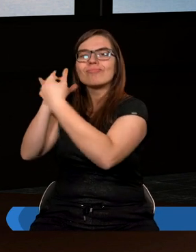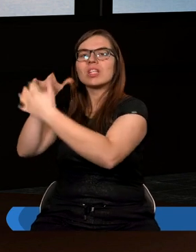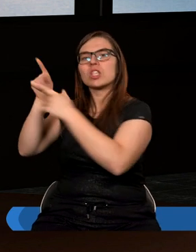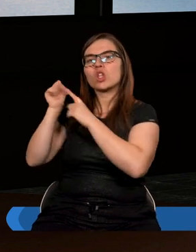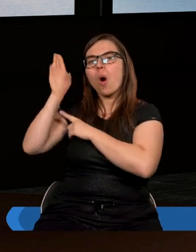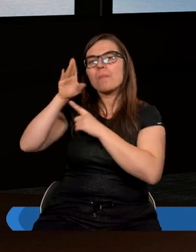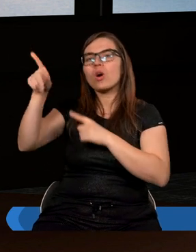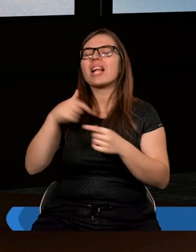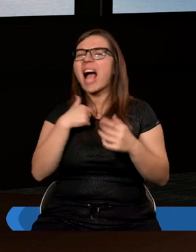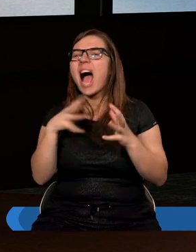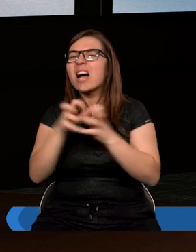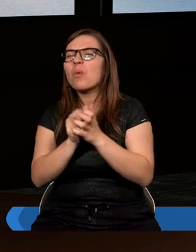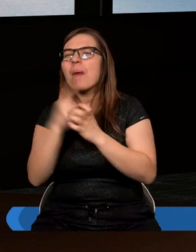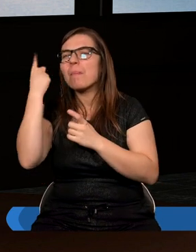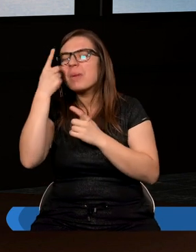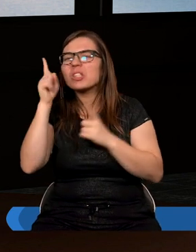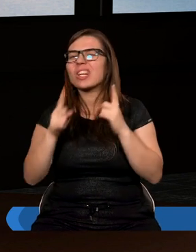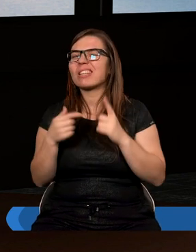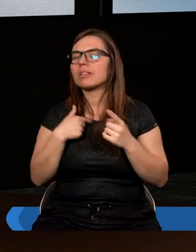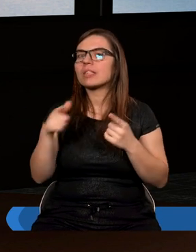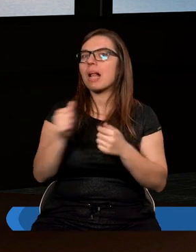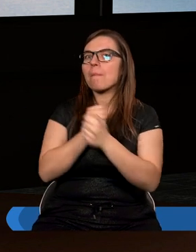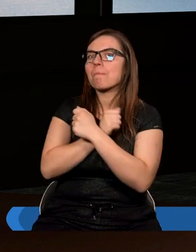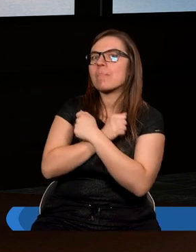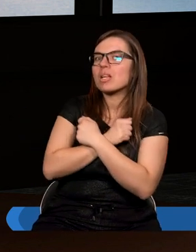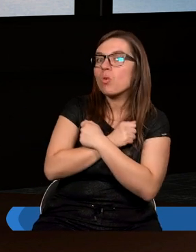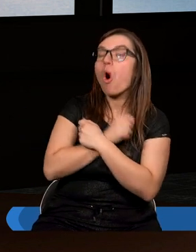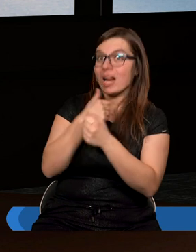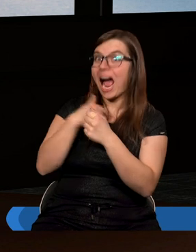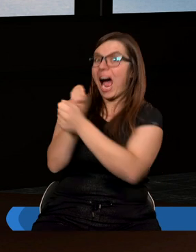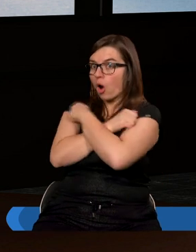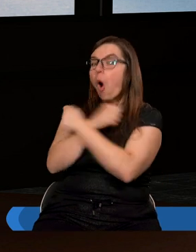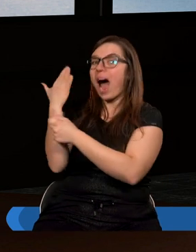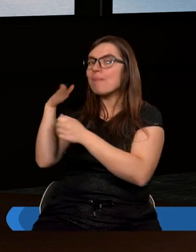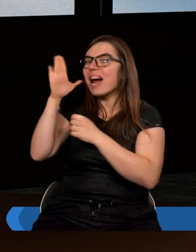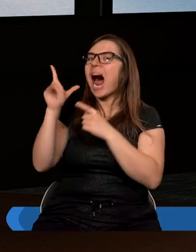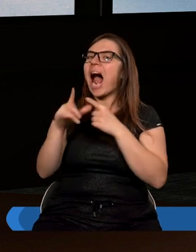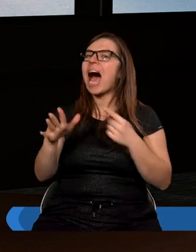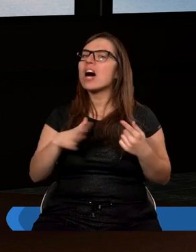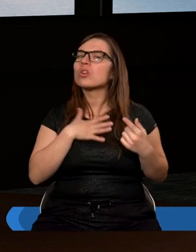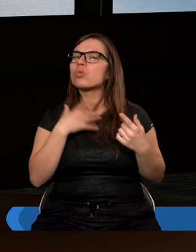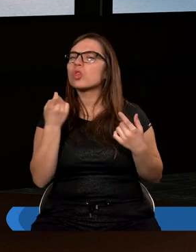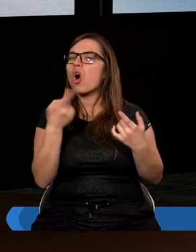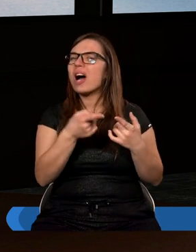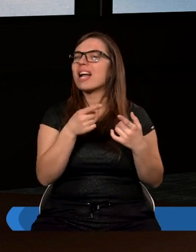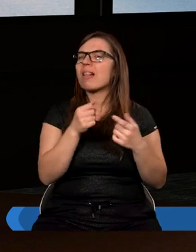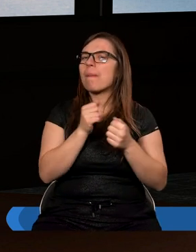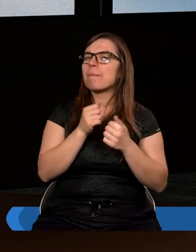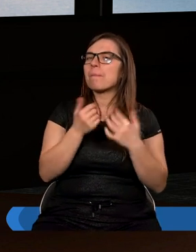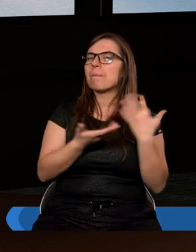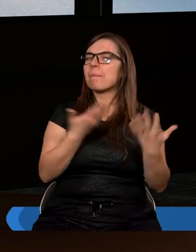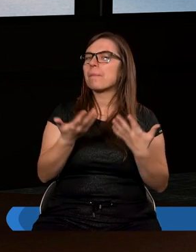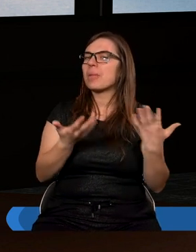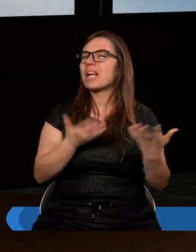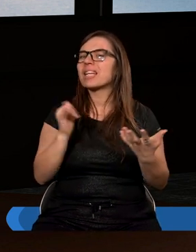na tym, że jednak ta moja miłość, chociaż wydaje mi się, że kocham Boga bardzo, to jednak jakby to takie, nie wiem, pierwsze